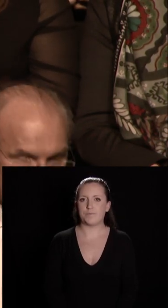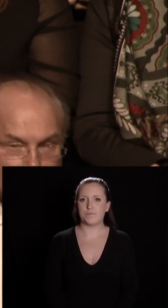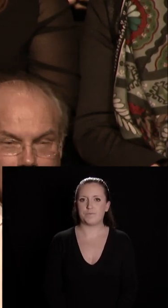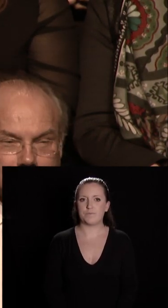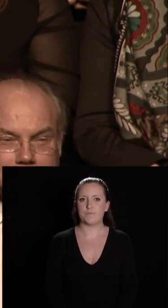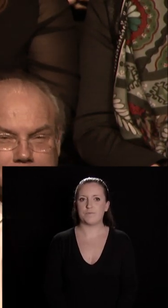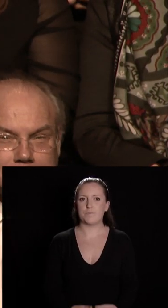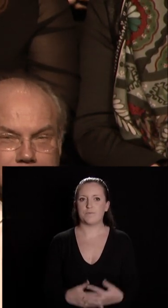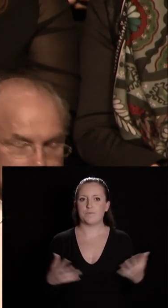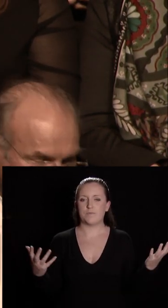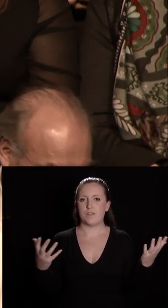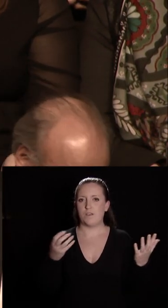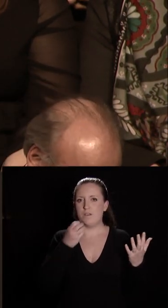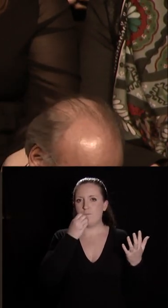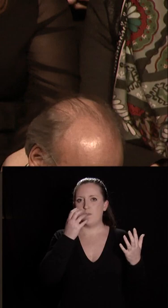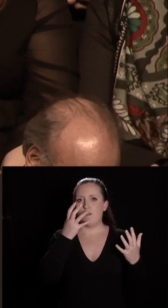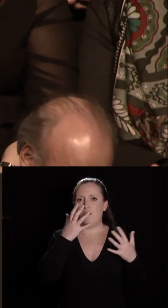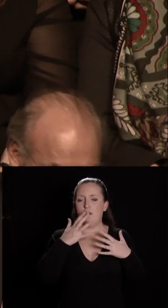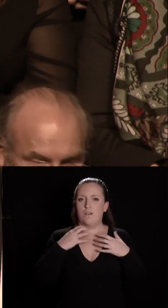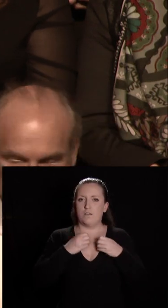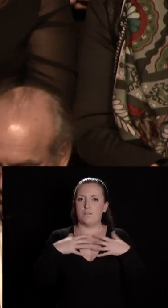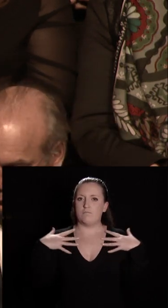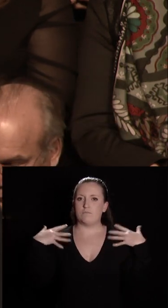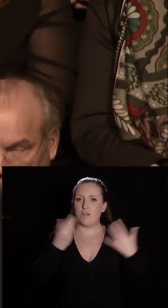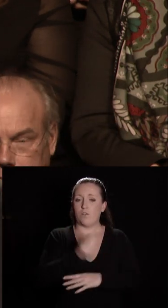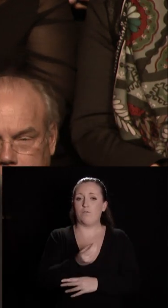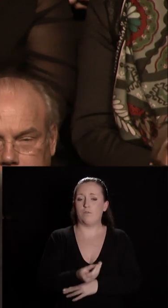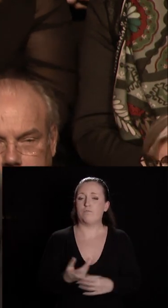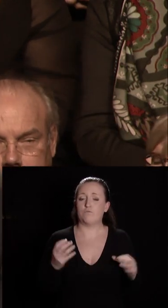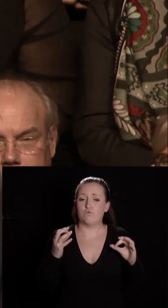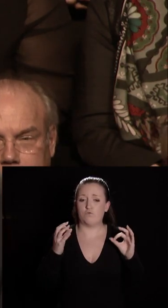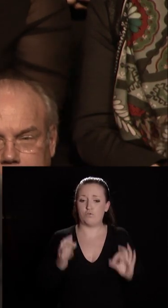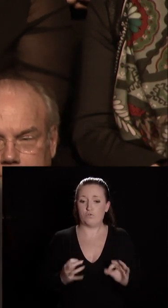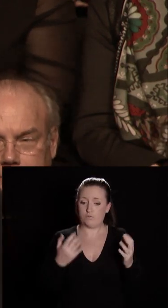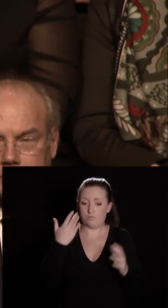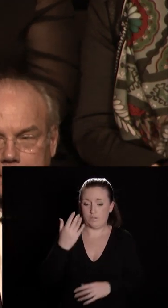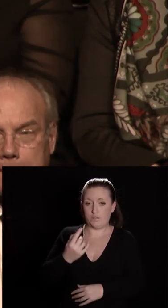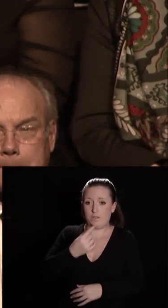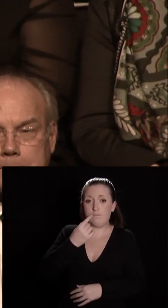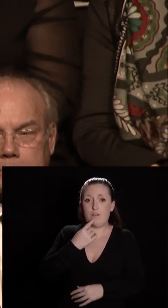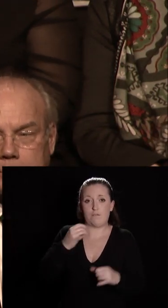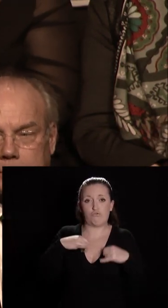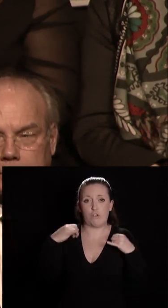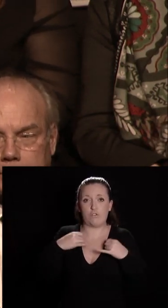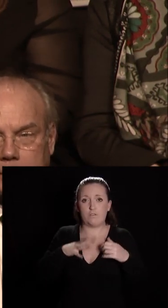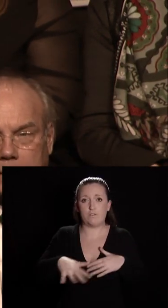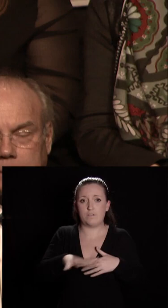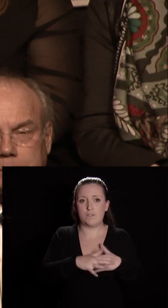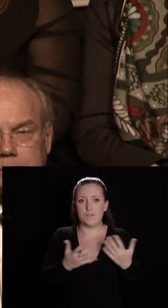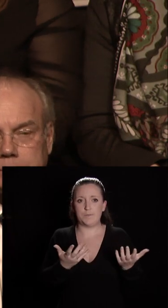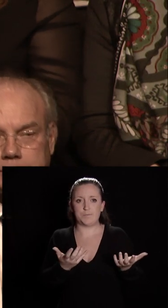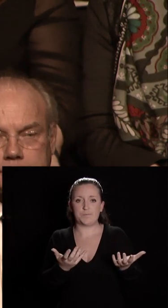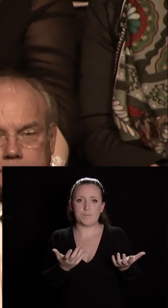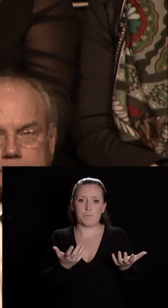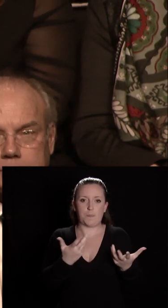Le bien-être de l'enfant, oui, c'est en évoquant les jeunes générations que vous m donné l'occasion